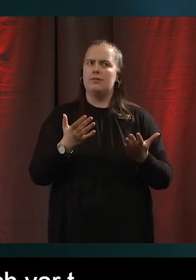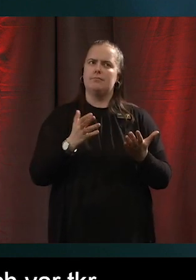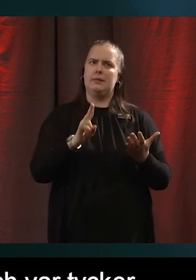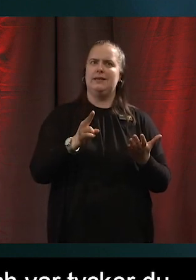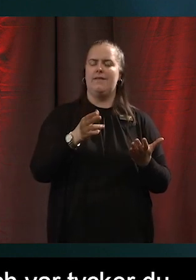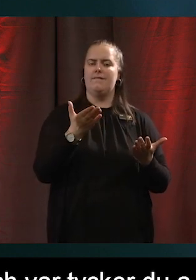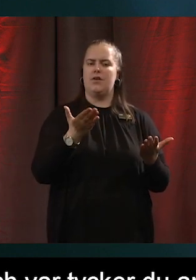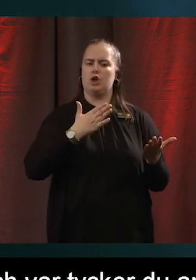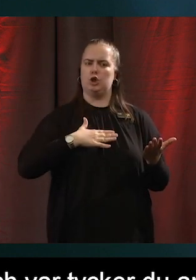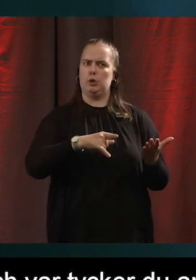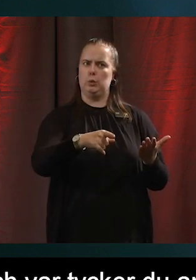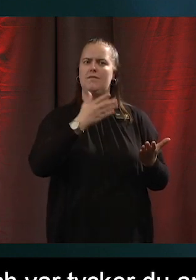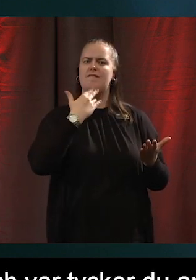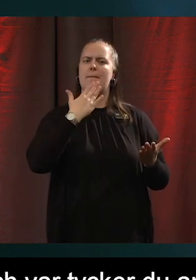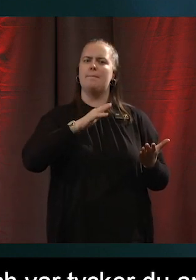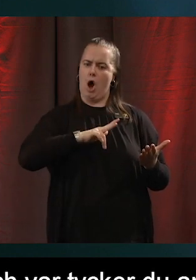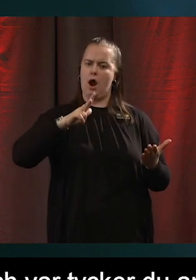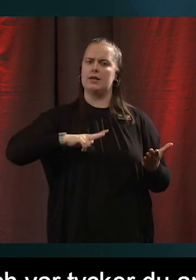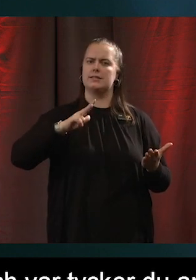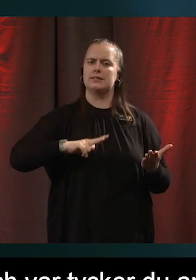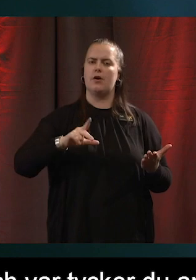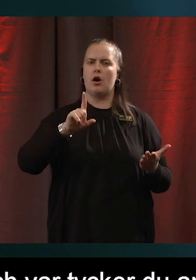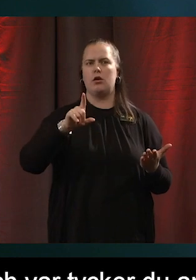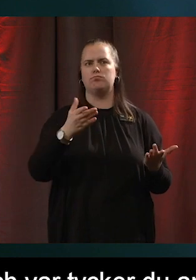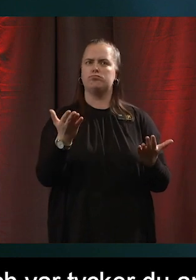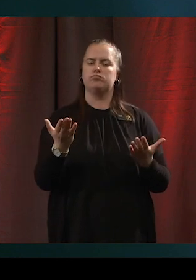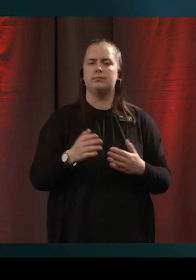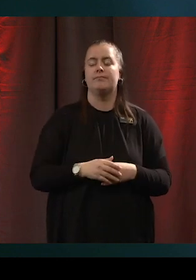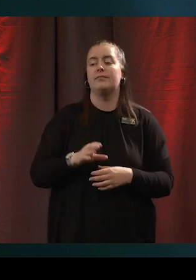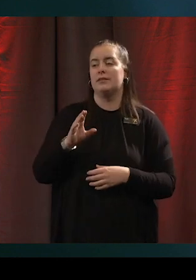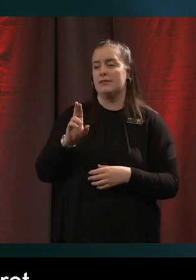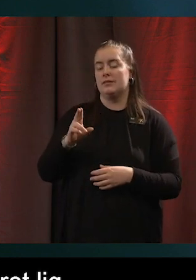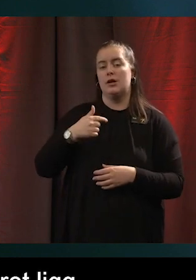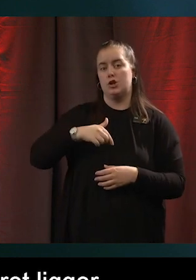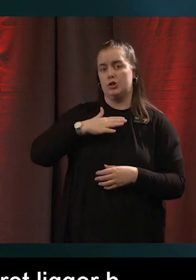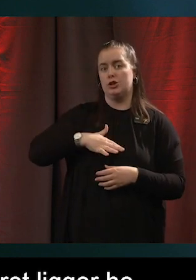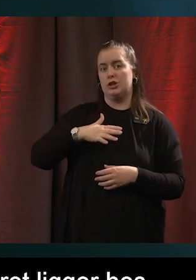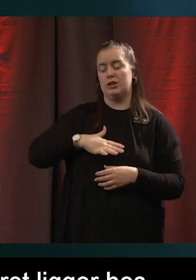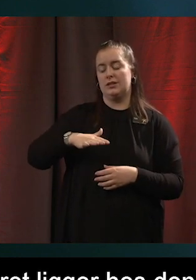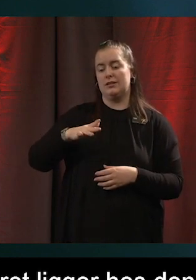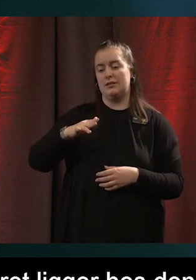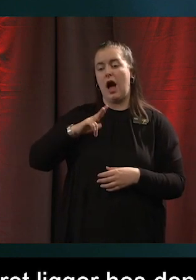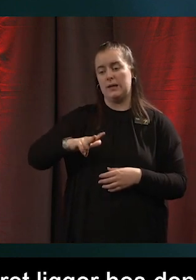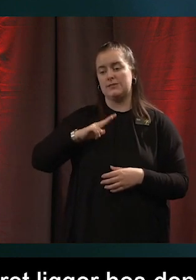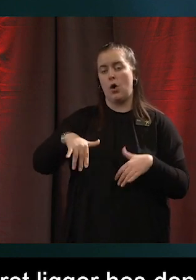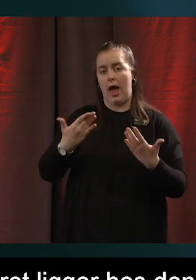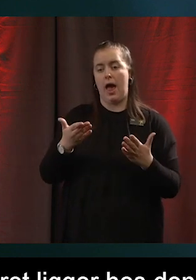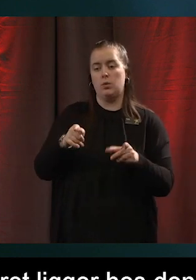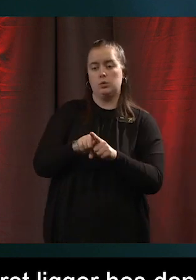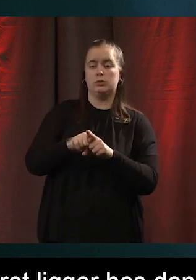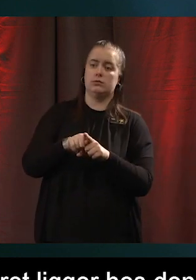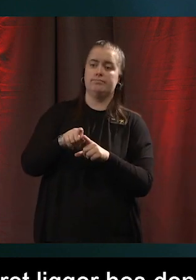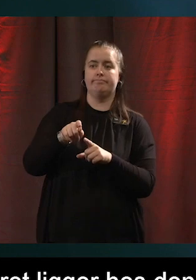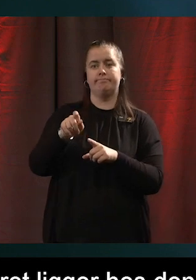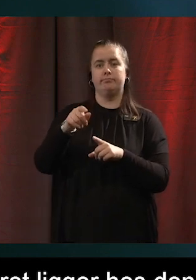ligger för olika saker? Jag tycker att ansvaret ligger hos den som driver verksamheten. vi